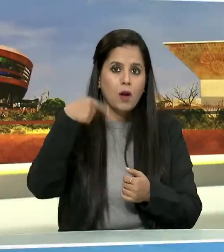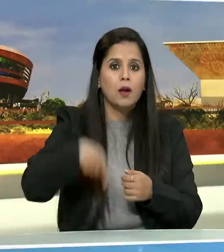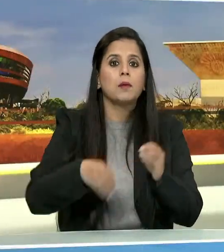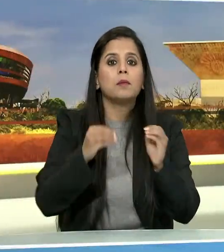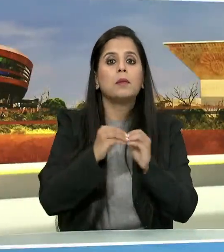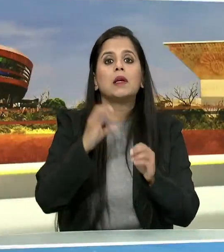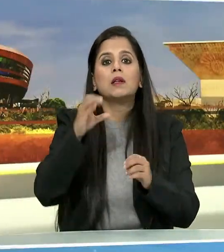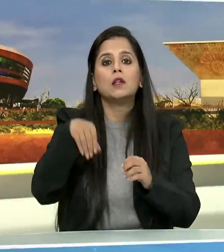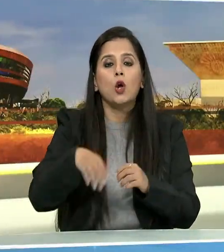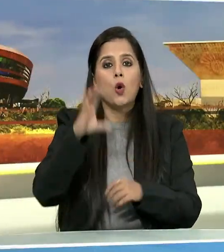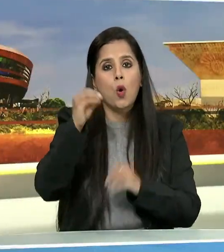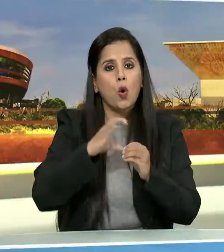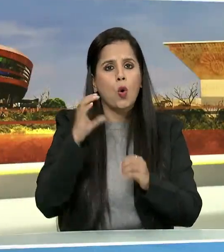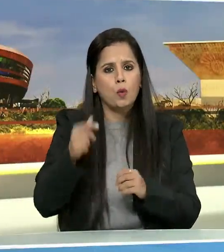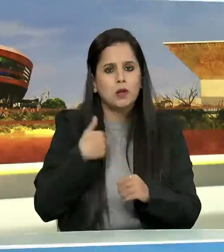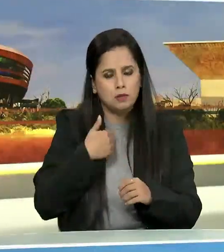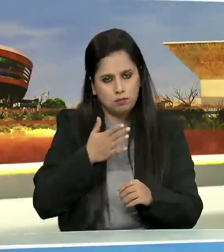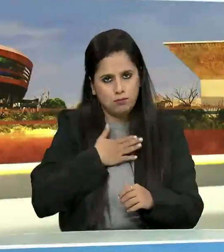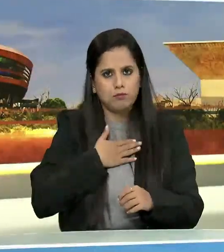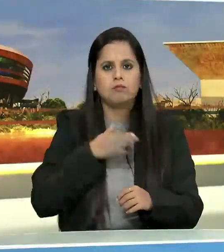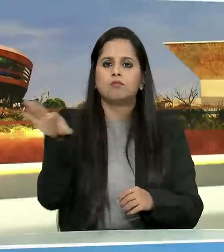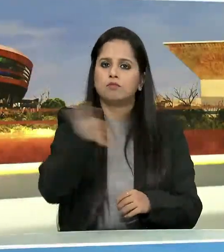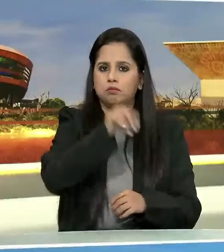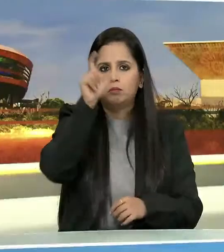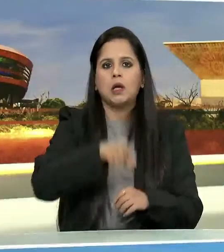बीसी मुख्यमंत्री बनाया जाएगा